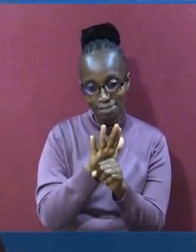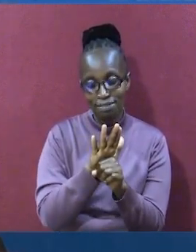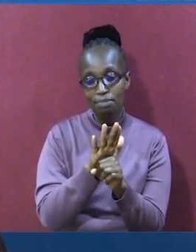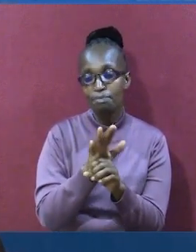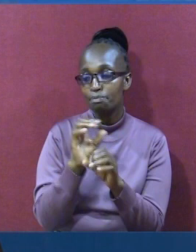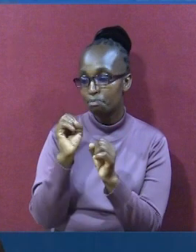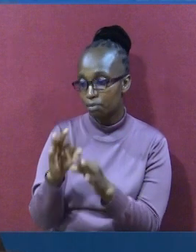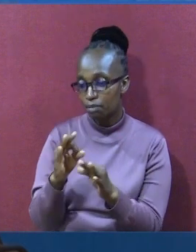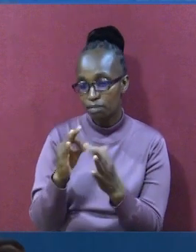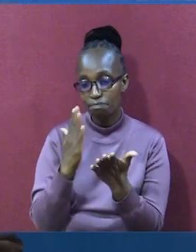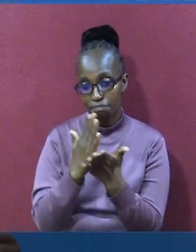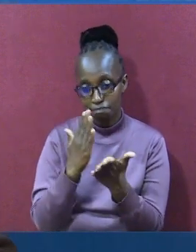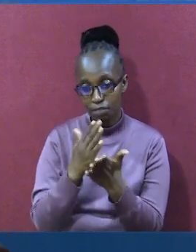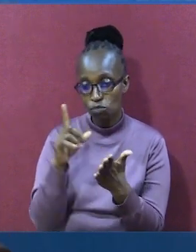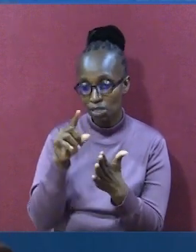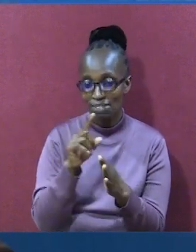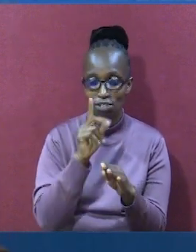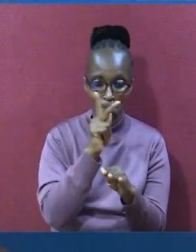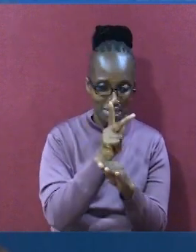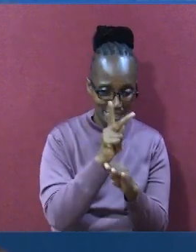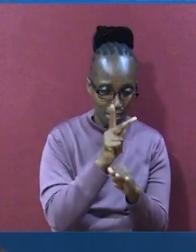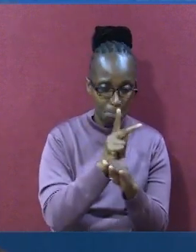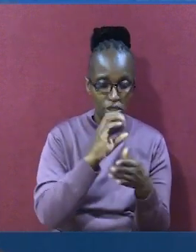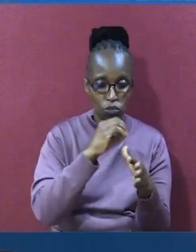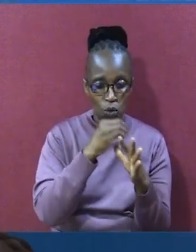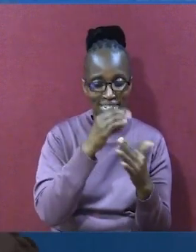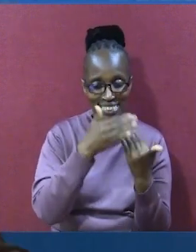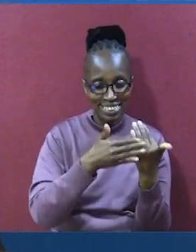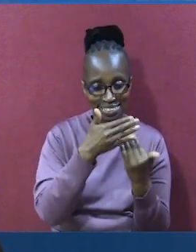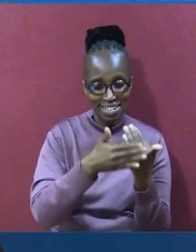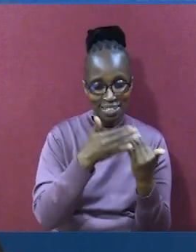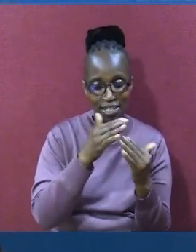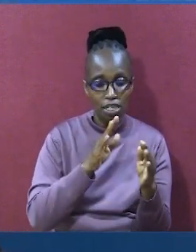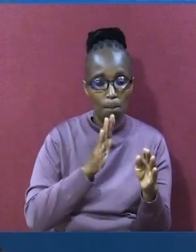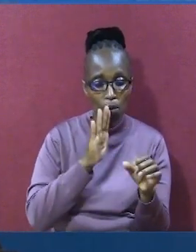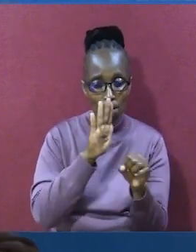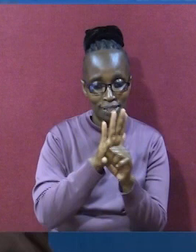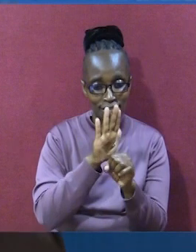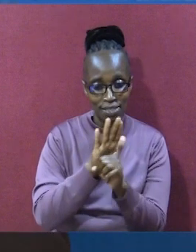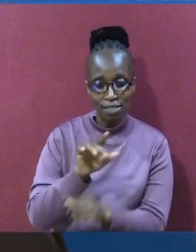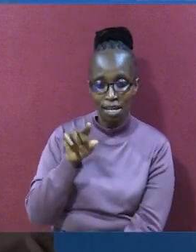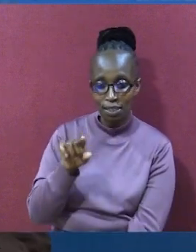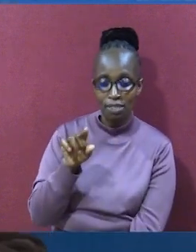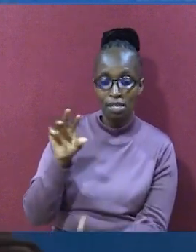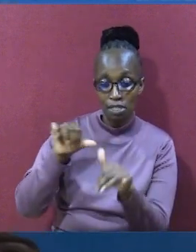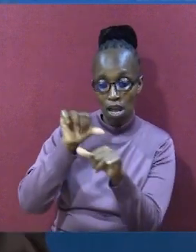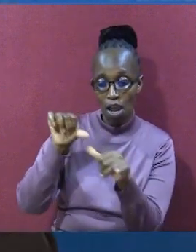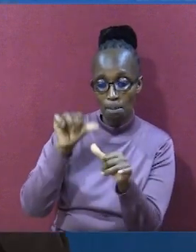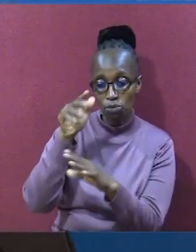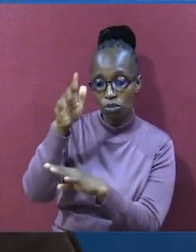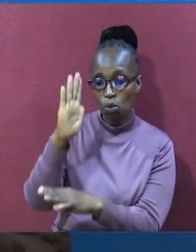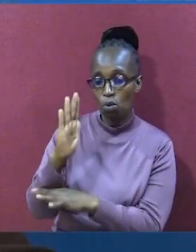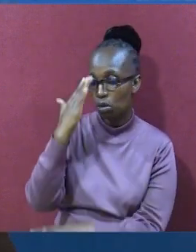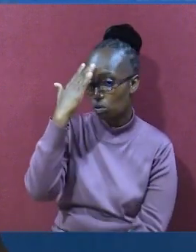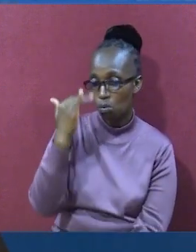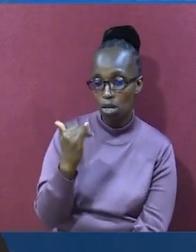mungu mwenyezi. Maana. Kile. Alicho. Yani. Alicho